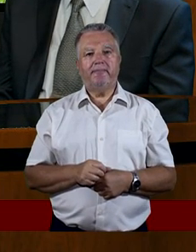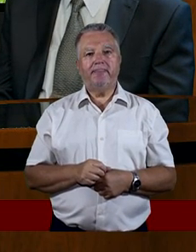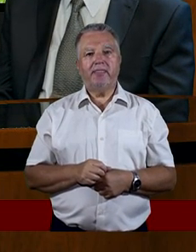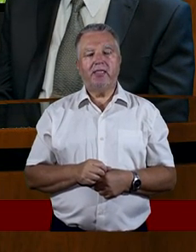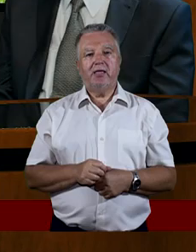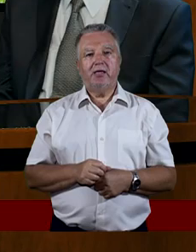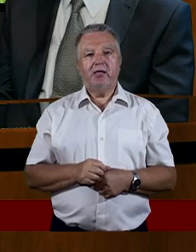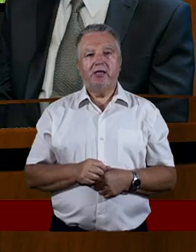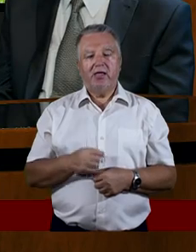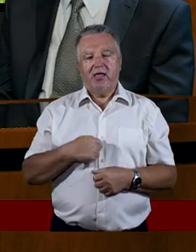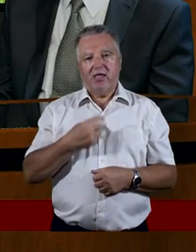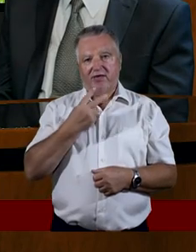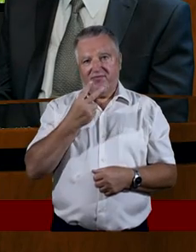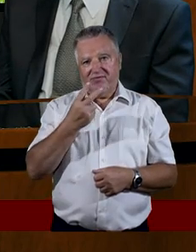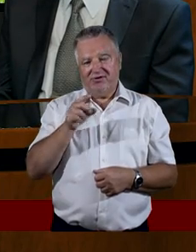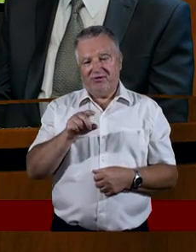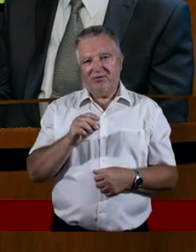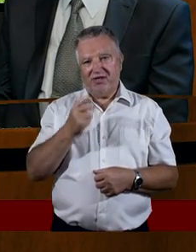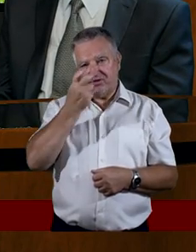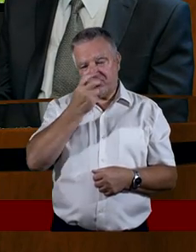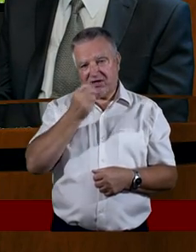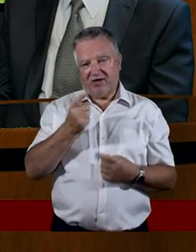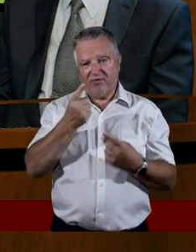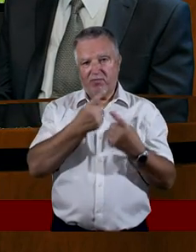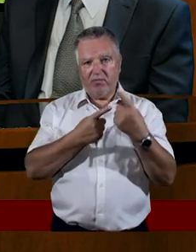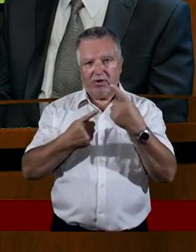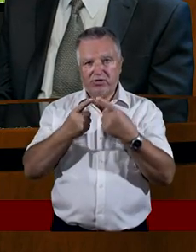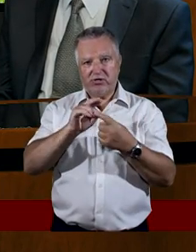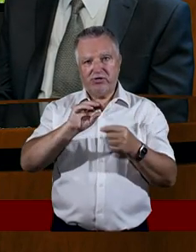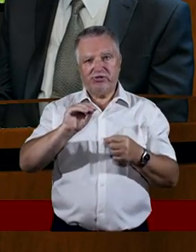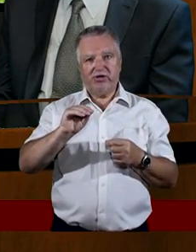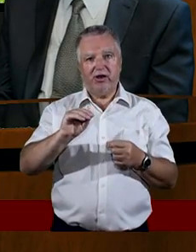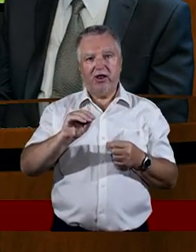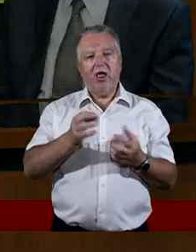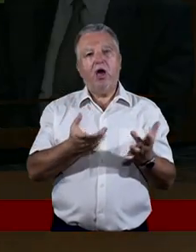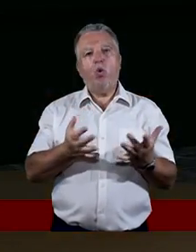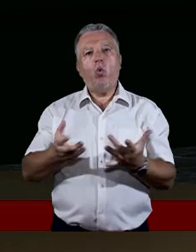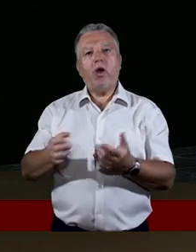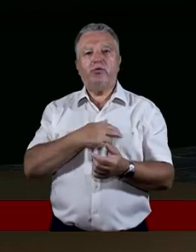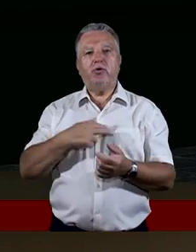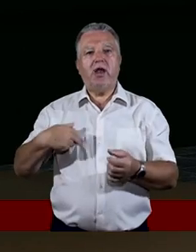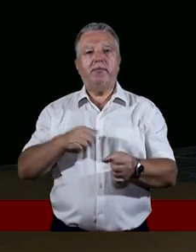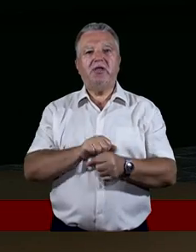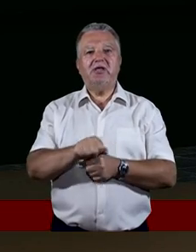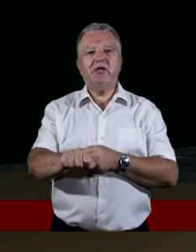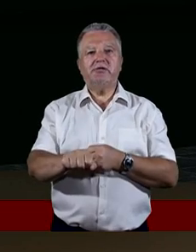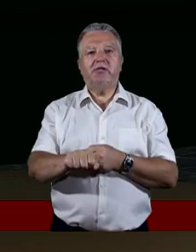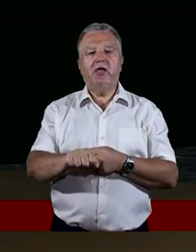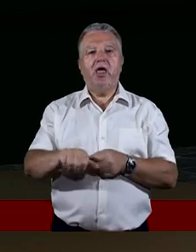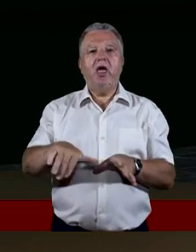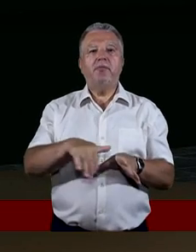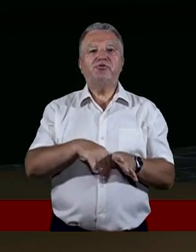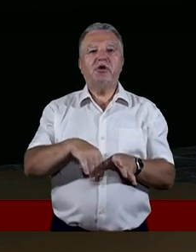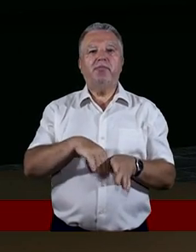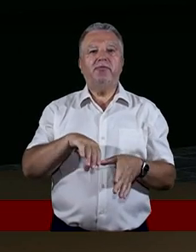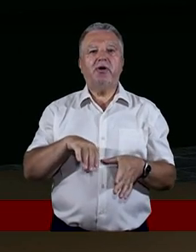Ja też jeszcze tutaj widzę taką fajną myśl, że łatwo nam jest przebywać